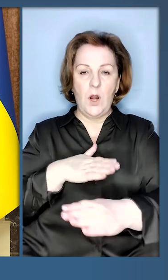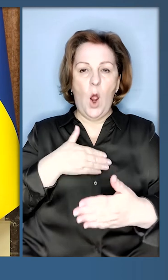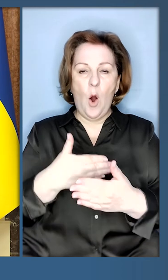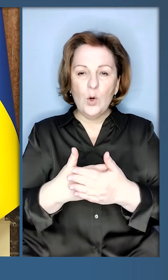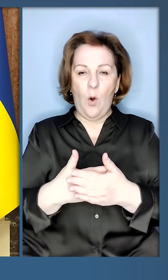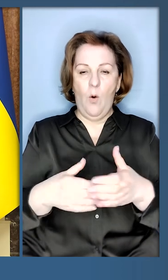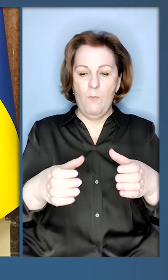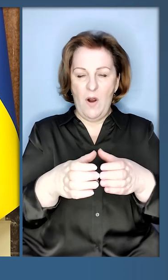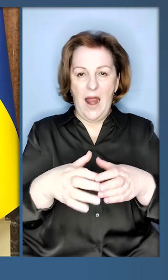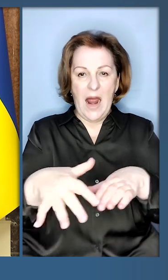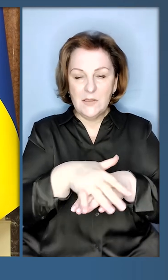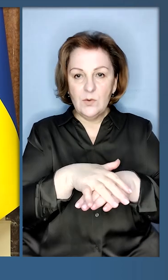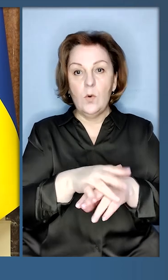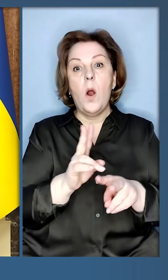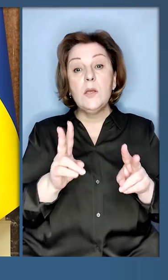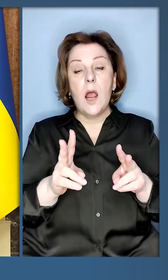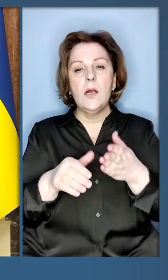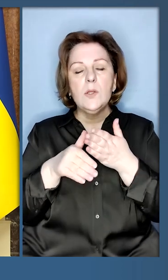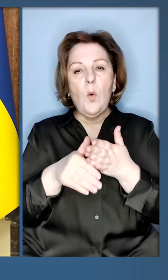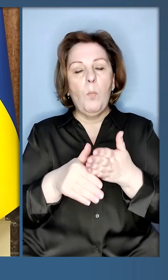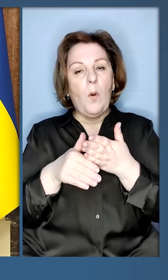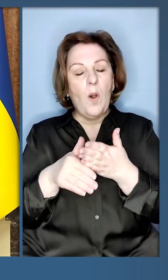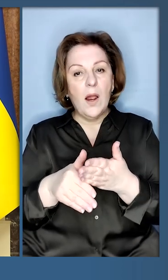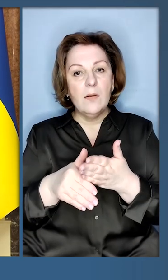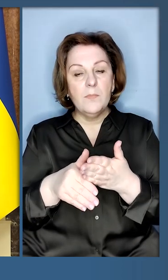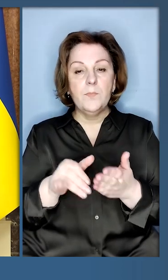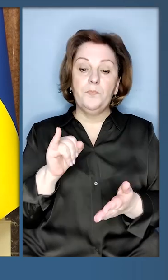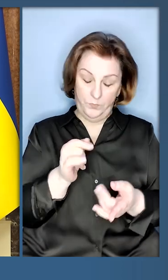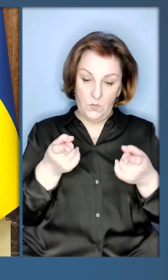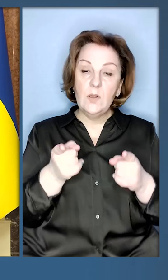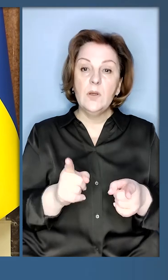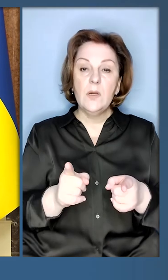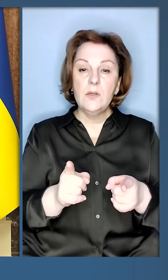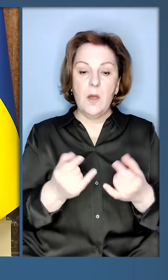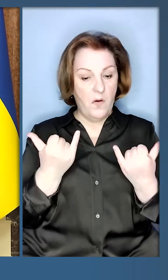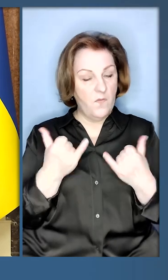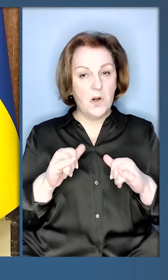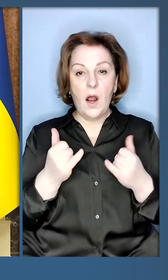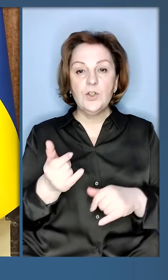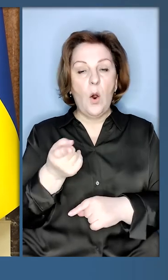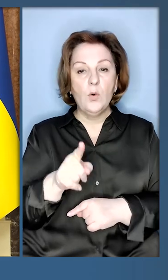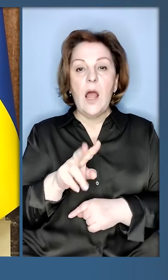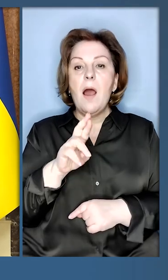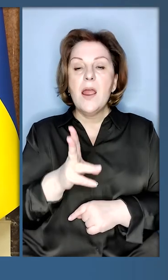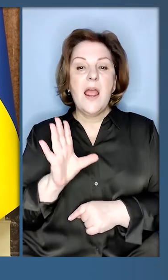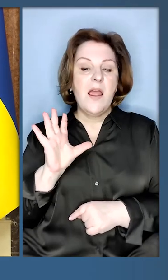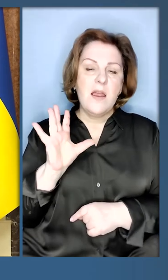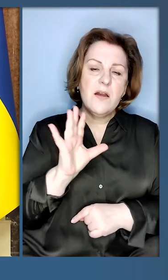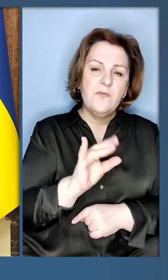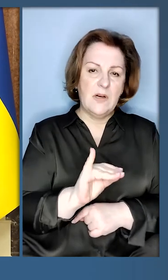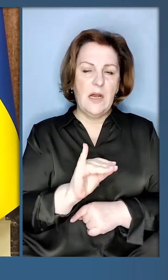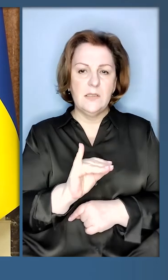допомагають. І дійсно вражає те, як всі